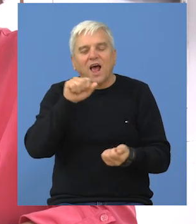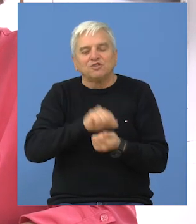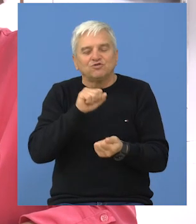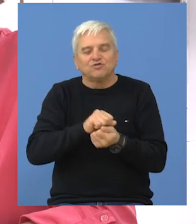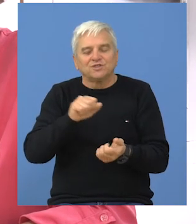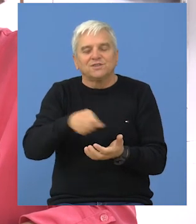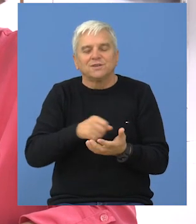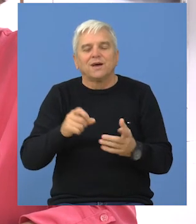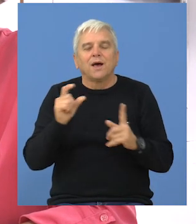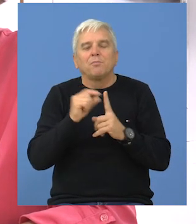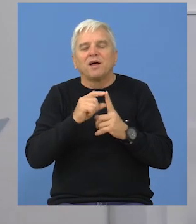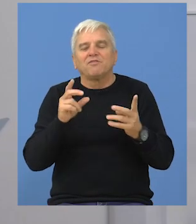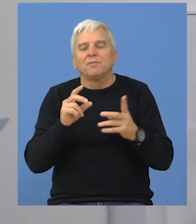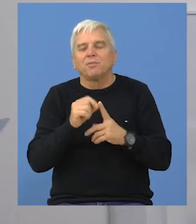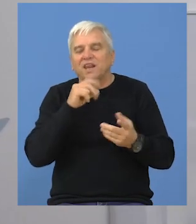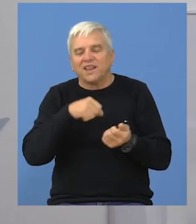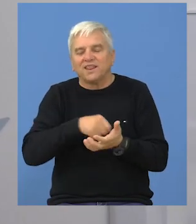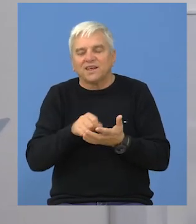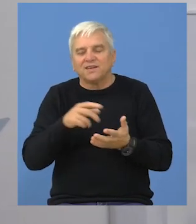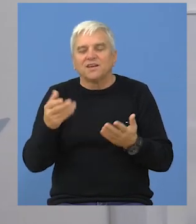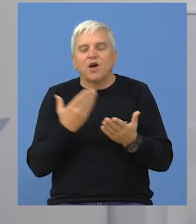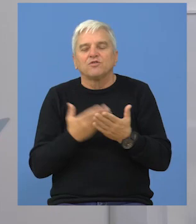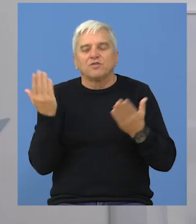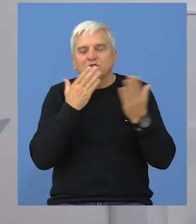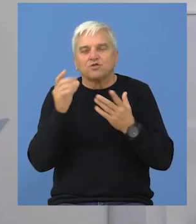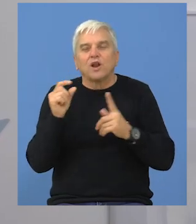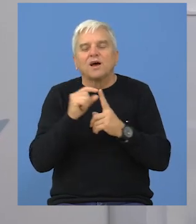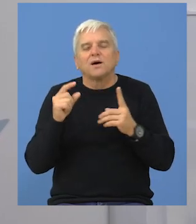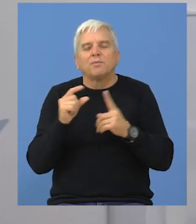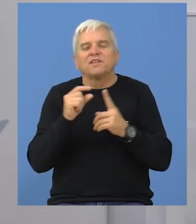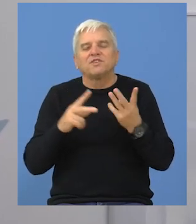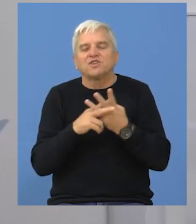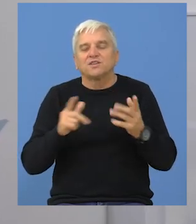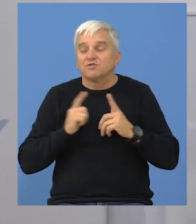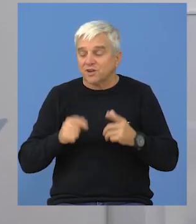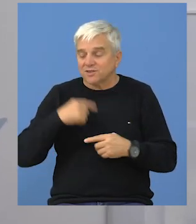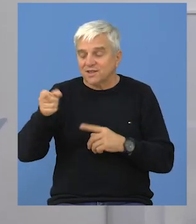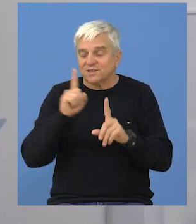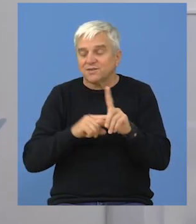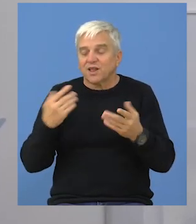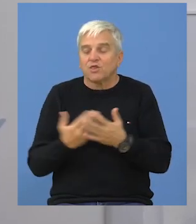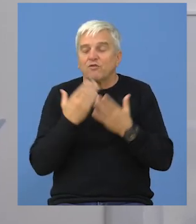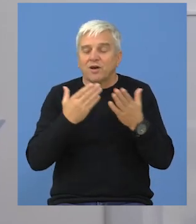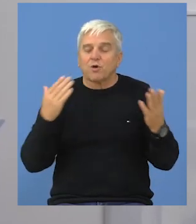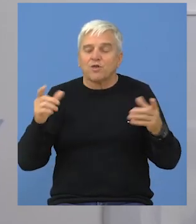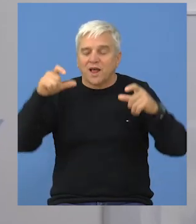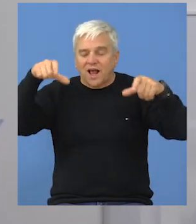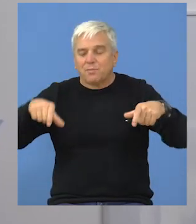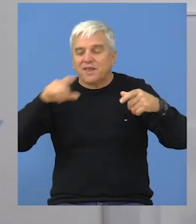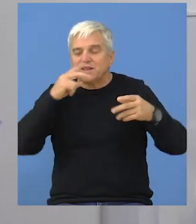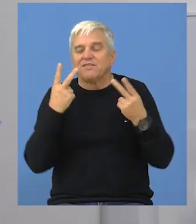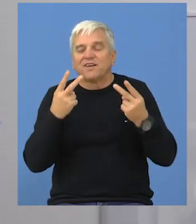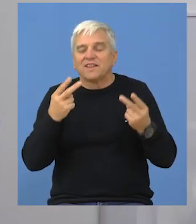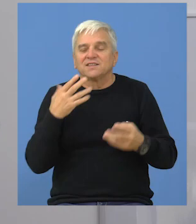štamparija Pefi Print. U osnovne školi Pete Fišandor sljedećeg meseca očekuju otvaranje high-tech kabineta